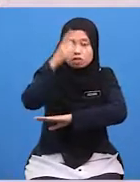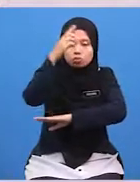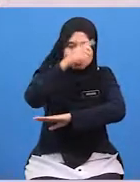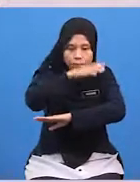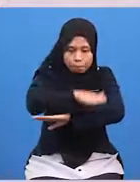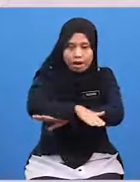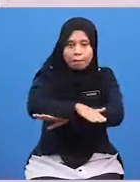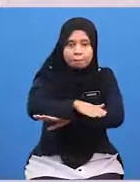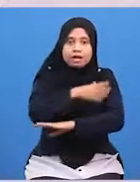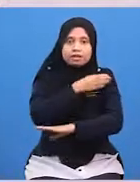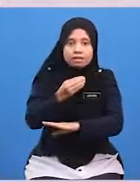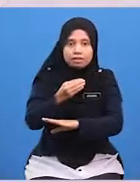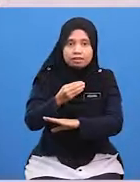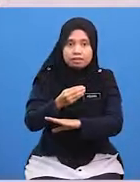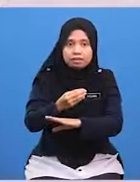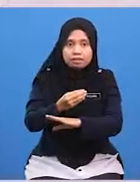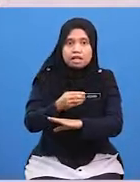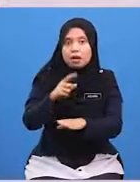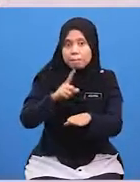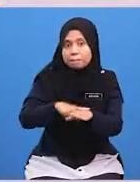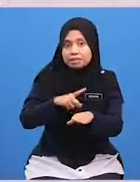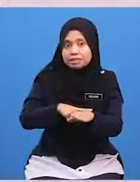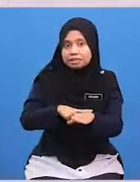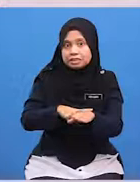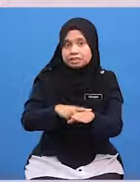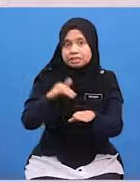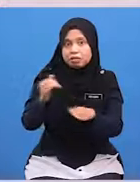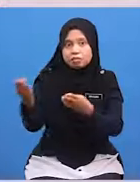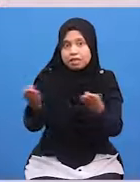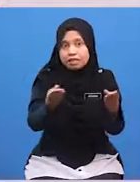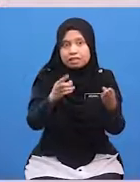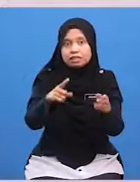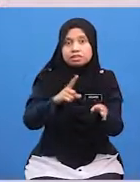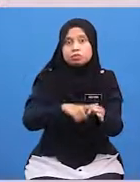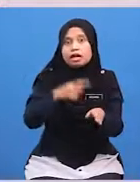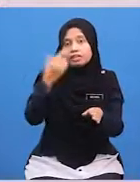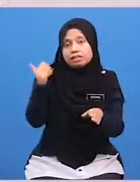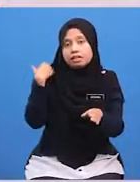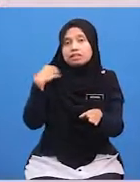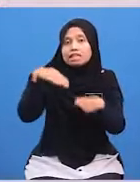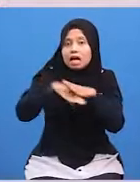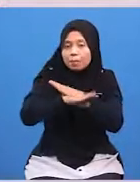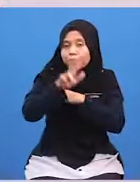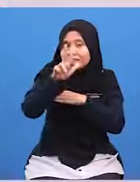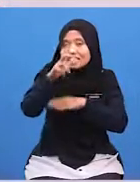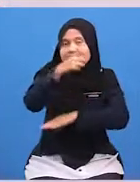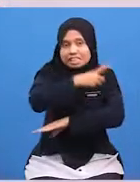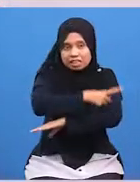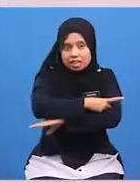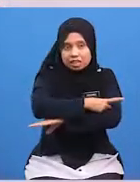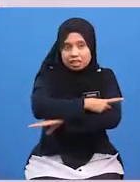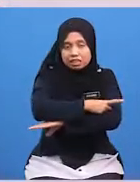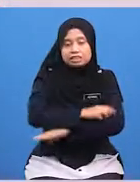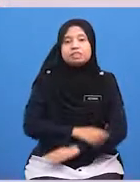Dan tempoh layanan sebagai tetamu Hendaklah dalam masa